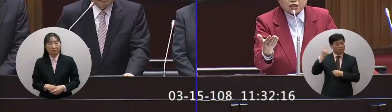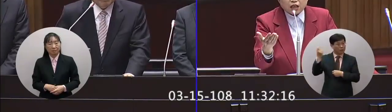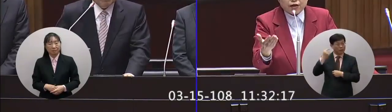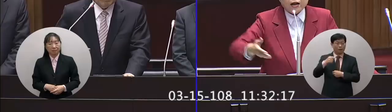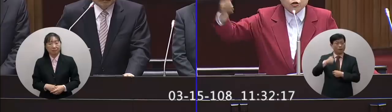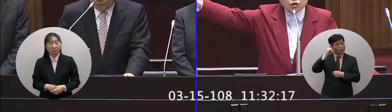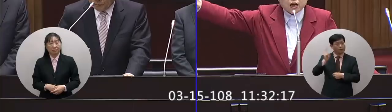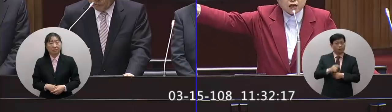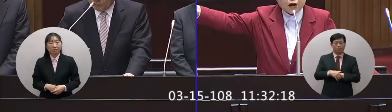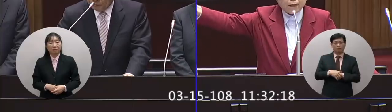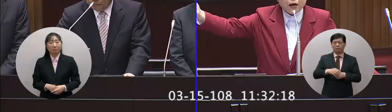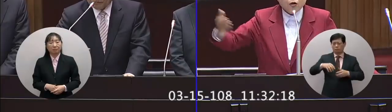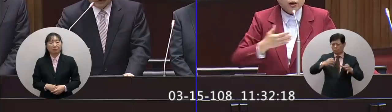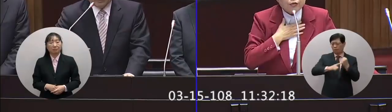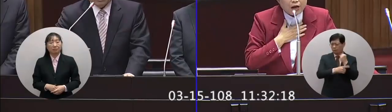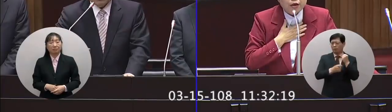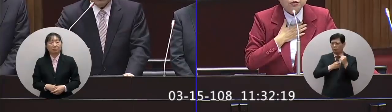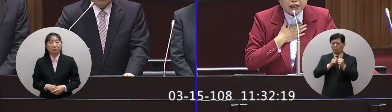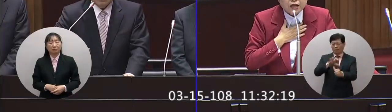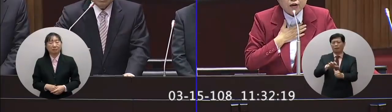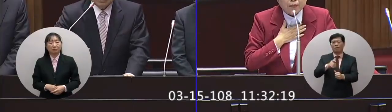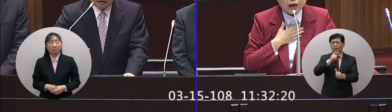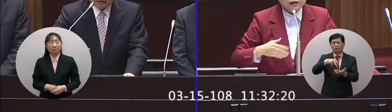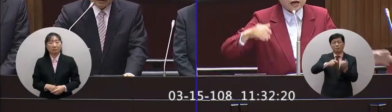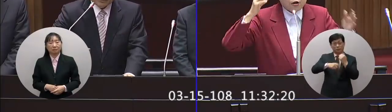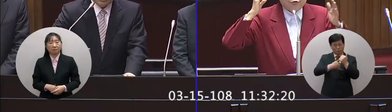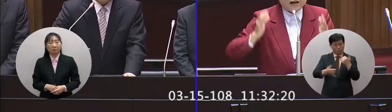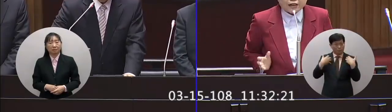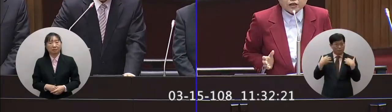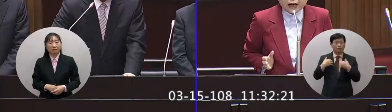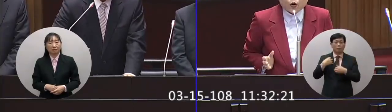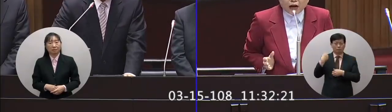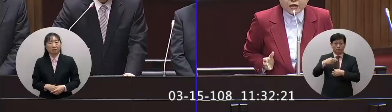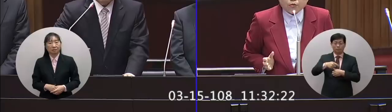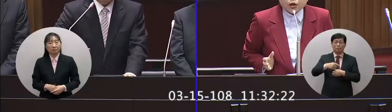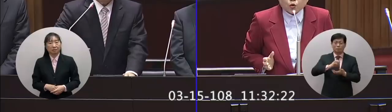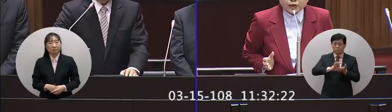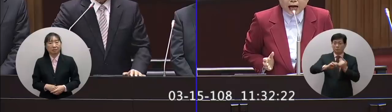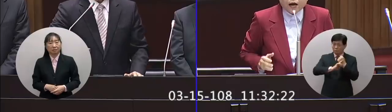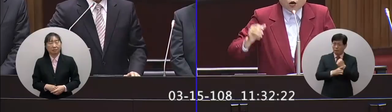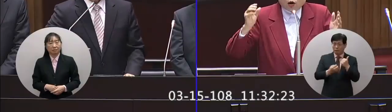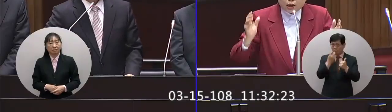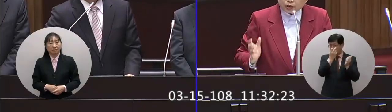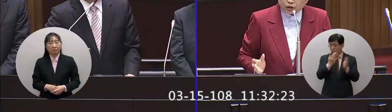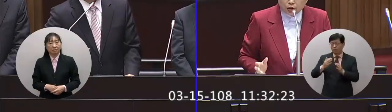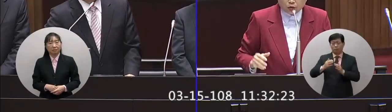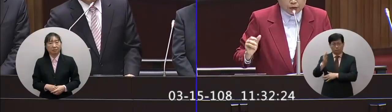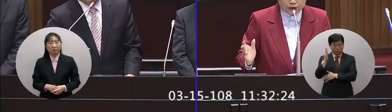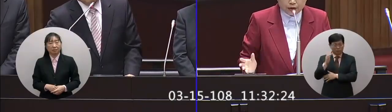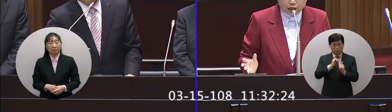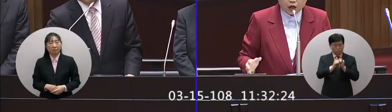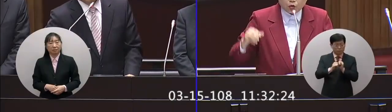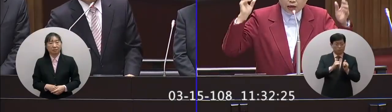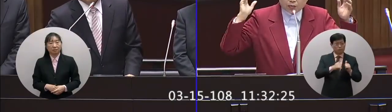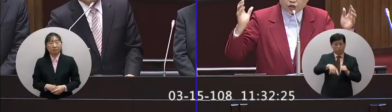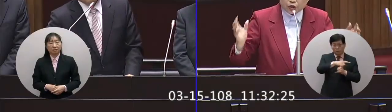什麼叫繩之以法就是要立法我們立法委員就是要立法然後用法治來管理我們的國家管理我們的社會